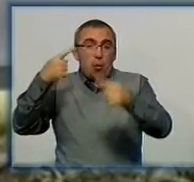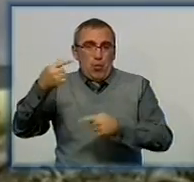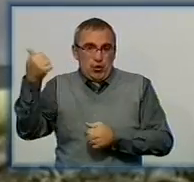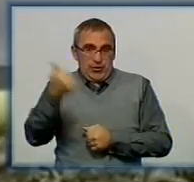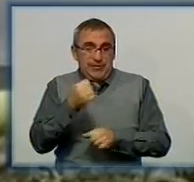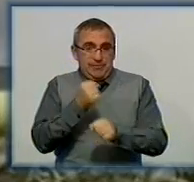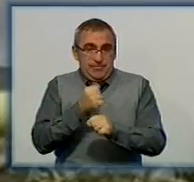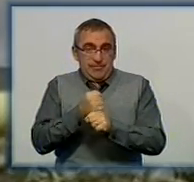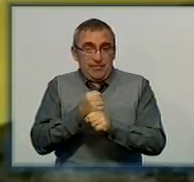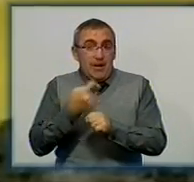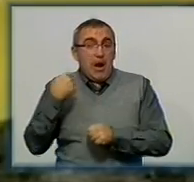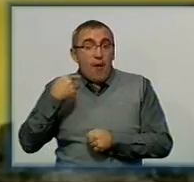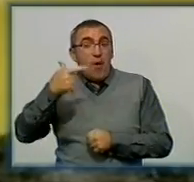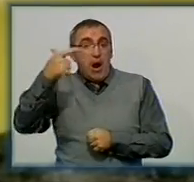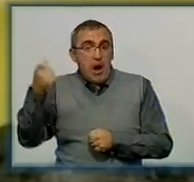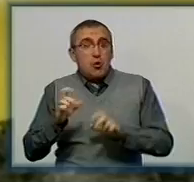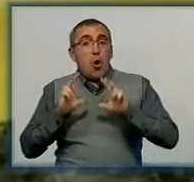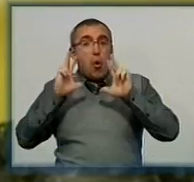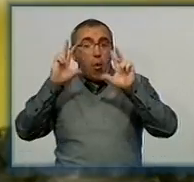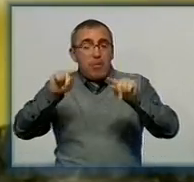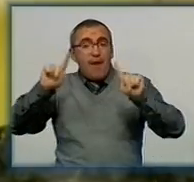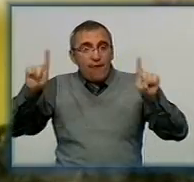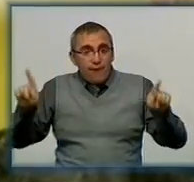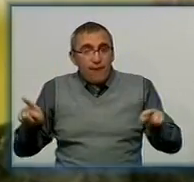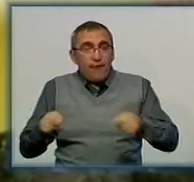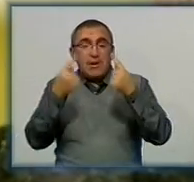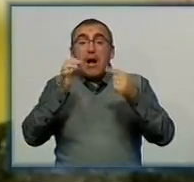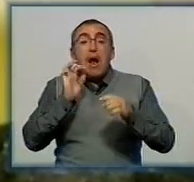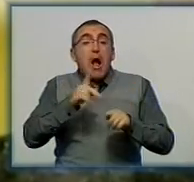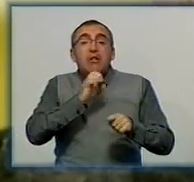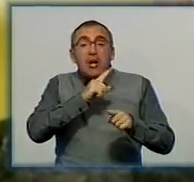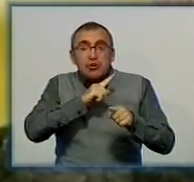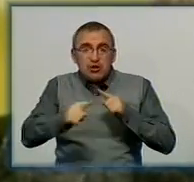Працівники керівогазу обіцяють відновити газопостачання якнайшвидше.